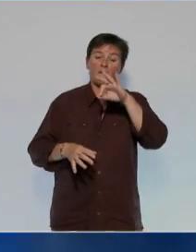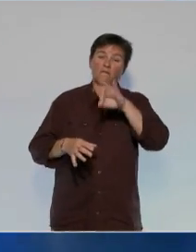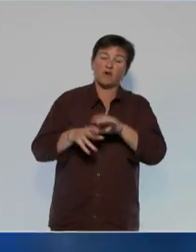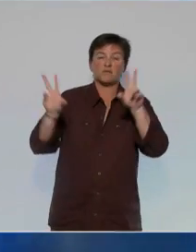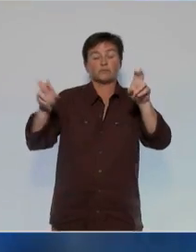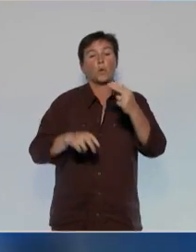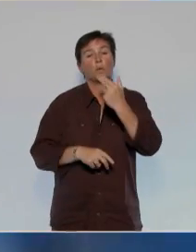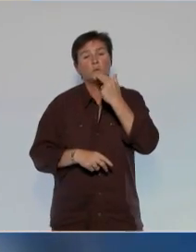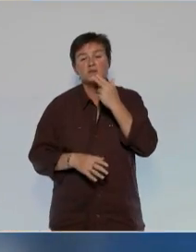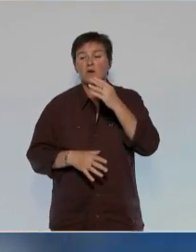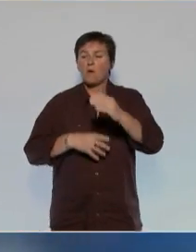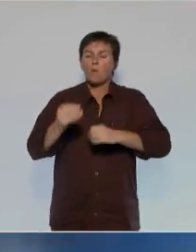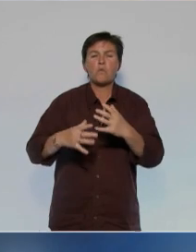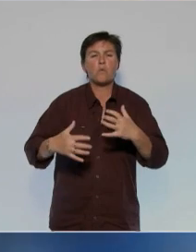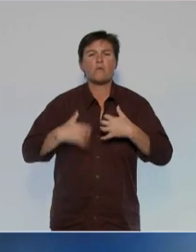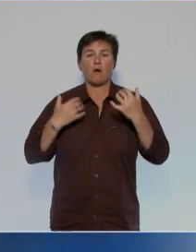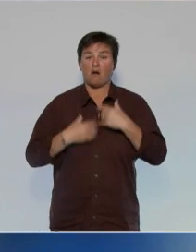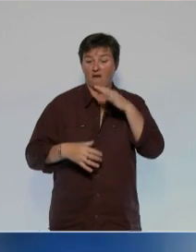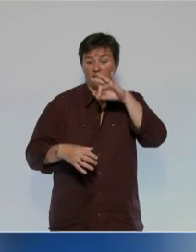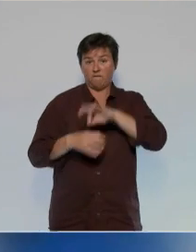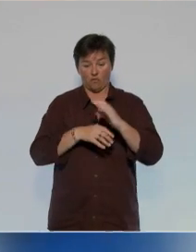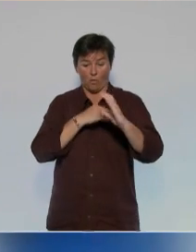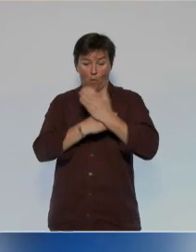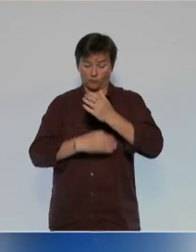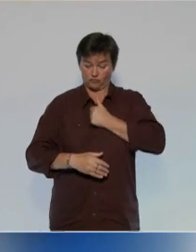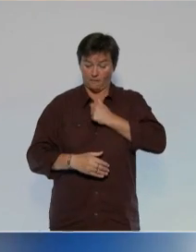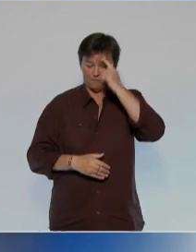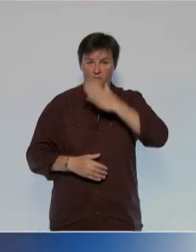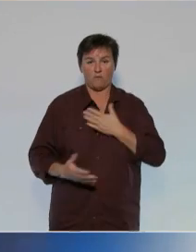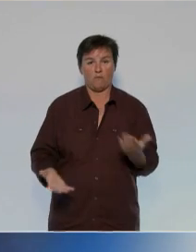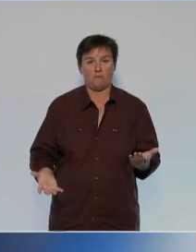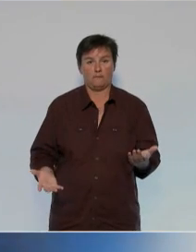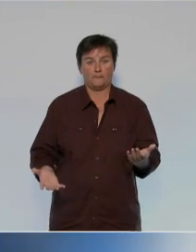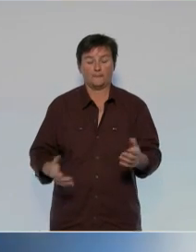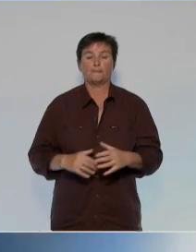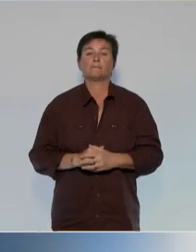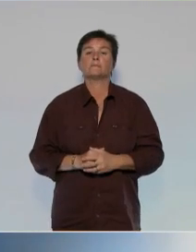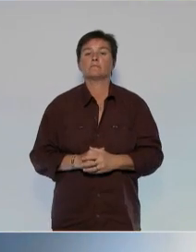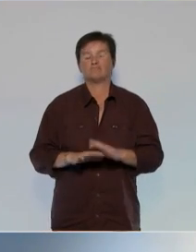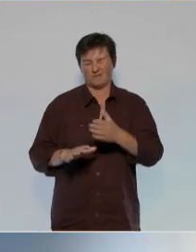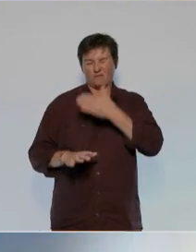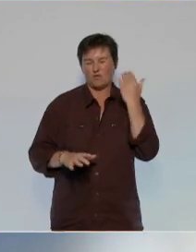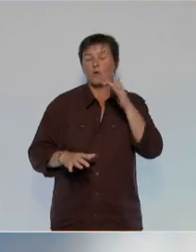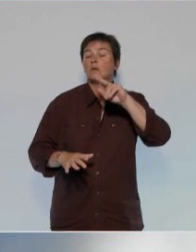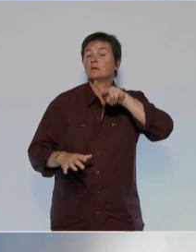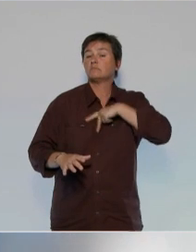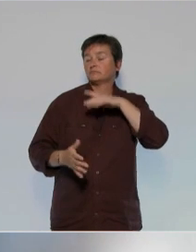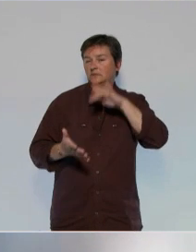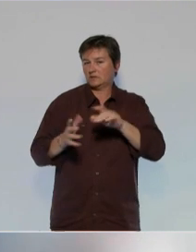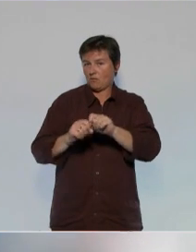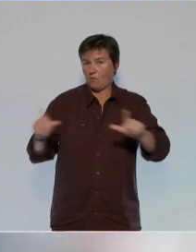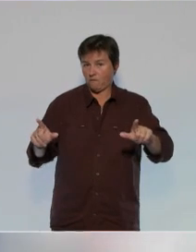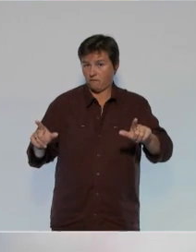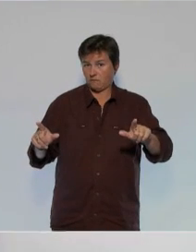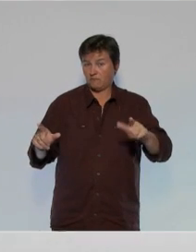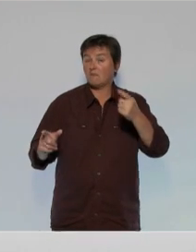voter soi-disant utile ou aveuglés par la colère, voter contre leurs propres intérêts. Allez sur notre site Cheminade